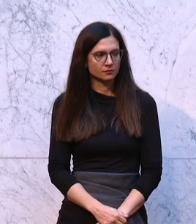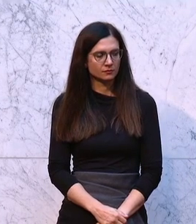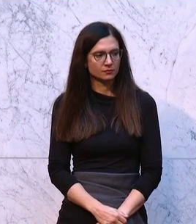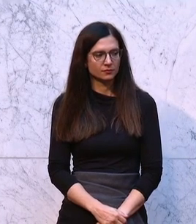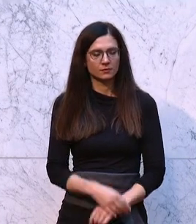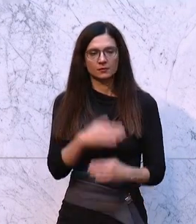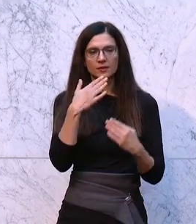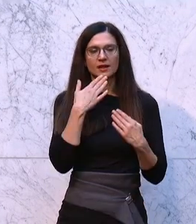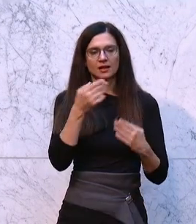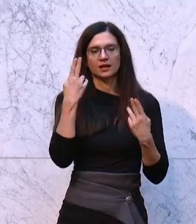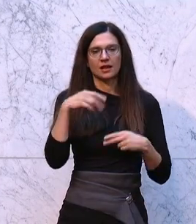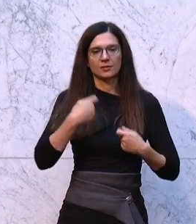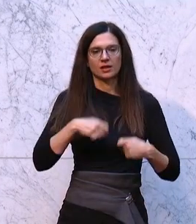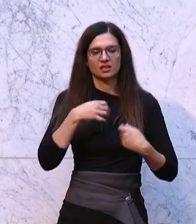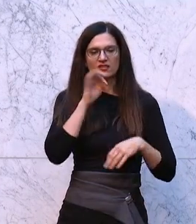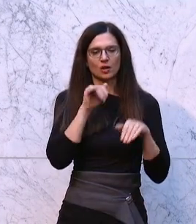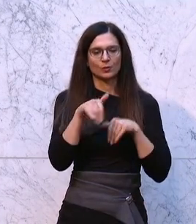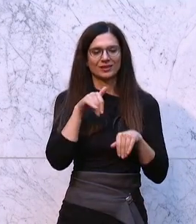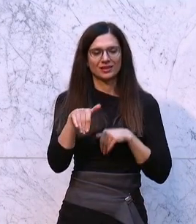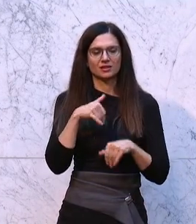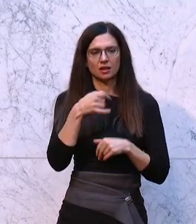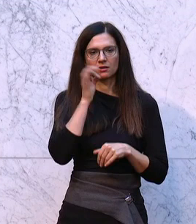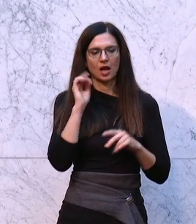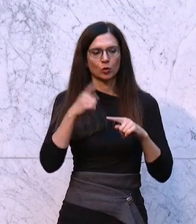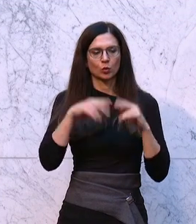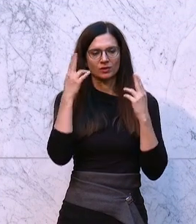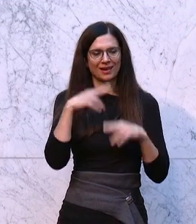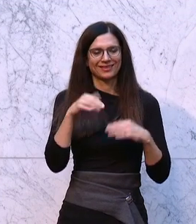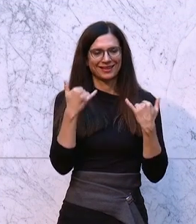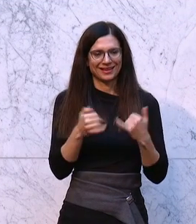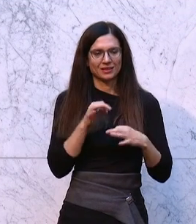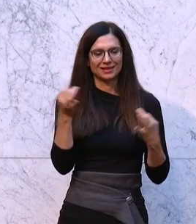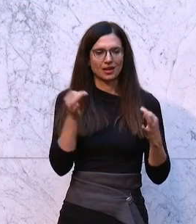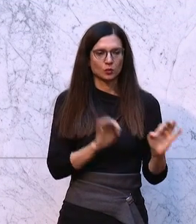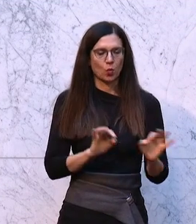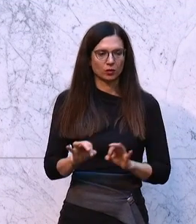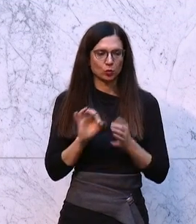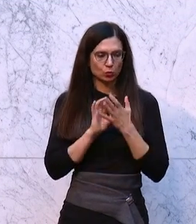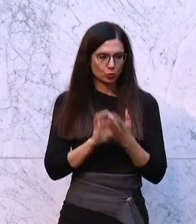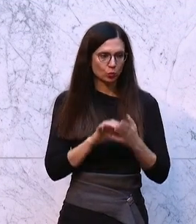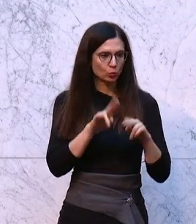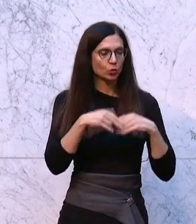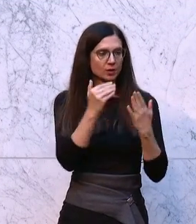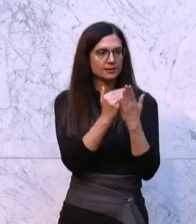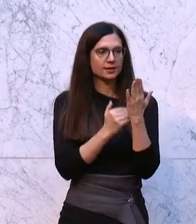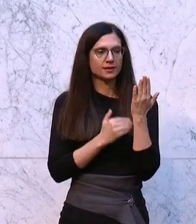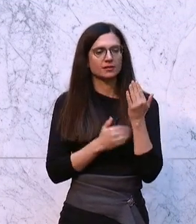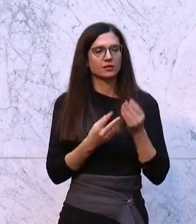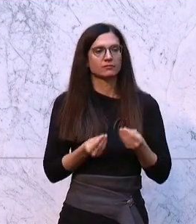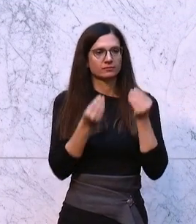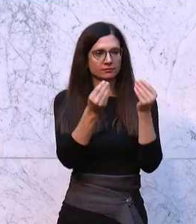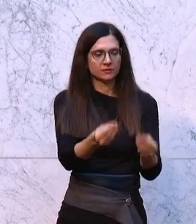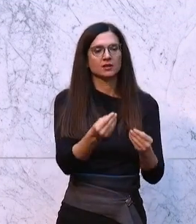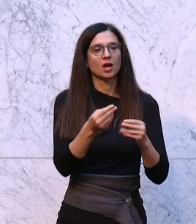Danke, Herr Präsident. Frau Minister, sehr geehrte Damen und Herren. Ja, wir sprechen in diesem Tagesordnungspunkt über das Bundesgesetz zur Verleihung von